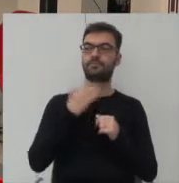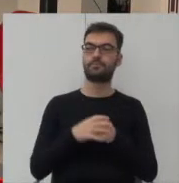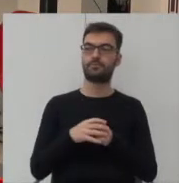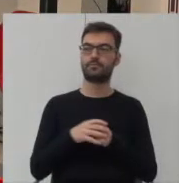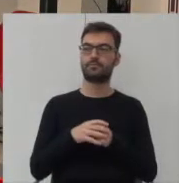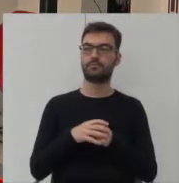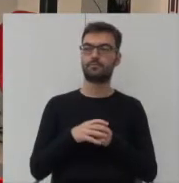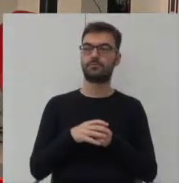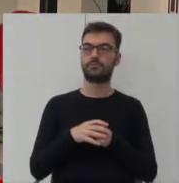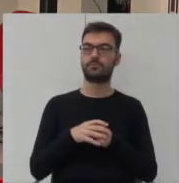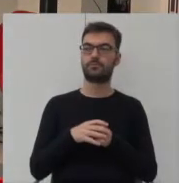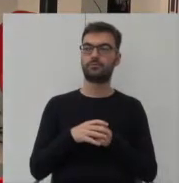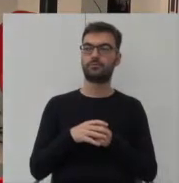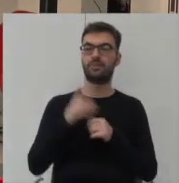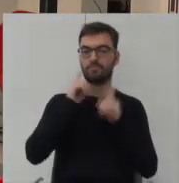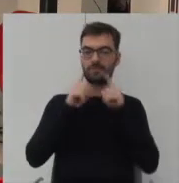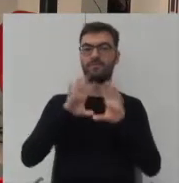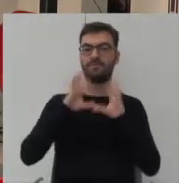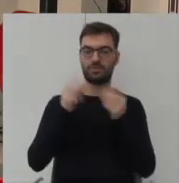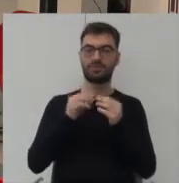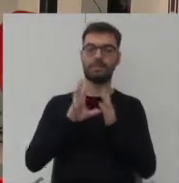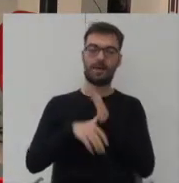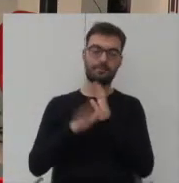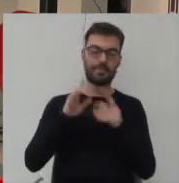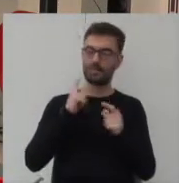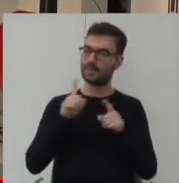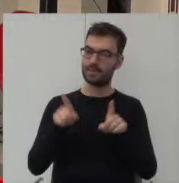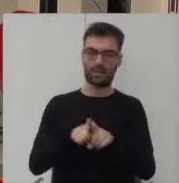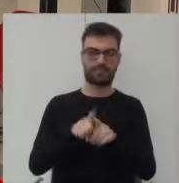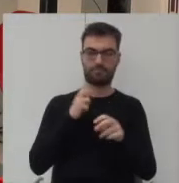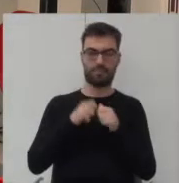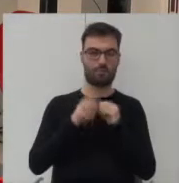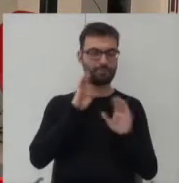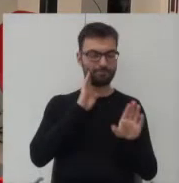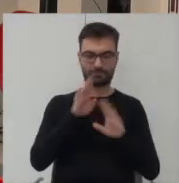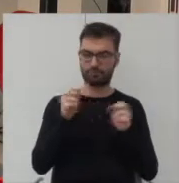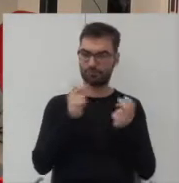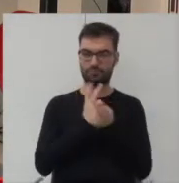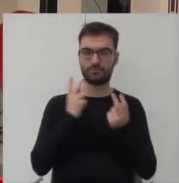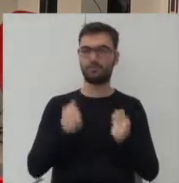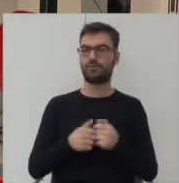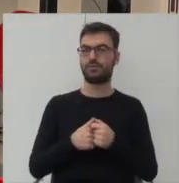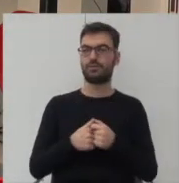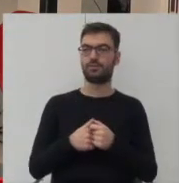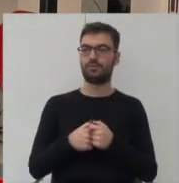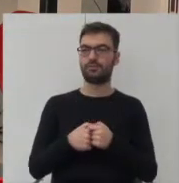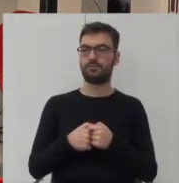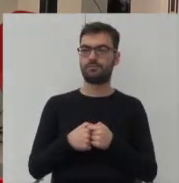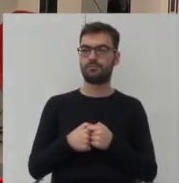tak naprawdę wszystkie miasta mają ten sam dylemat z wszyscy swoimi krajami, co powtarzali wszyscy moi koledzy,